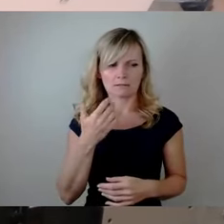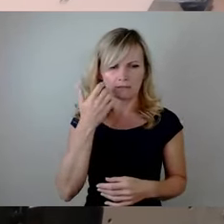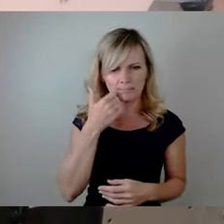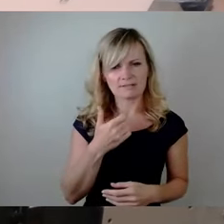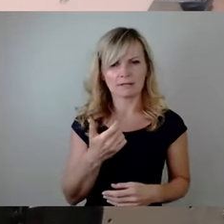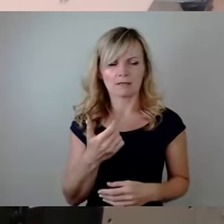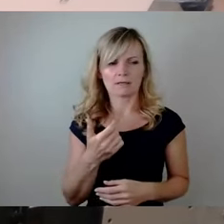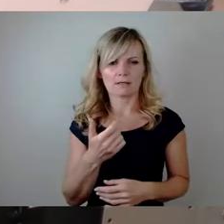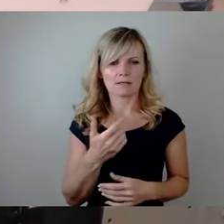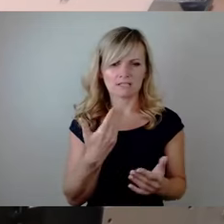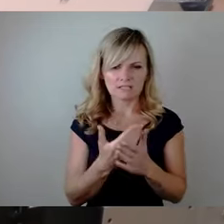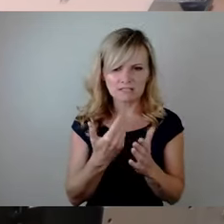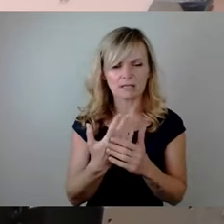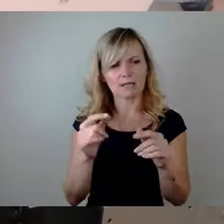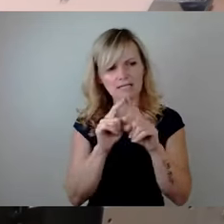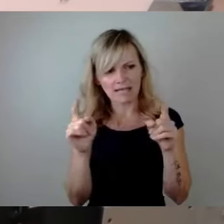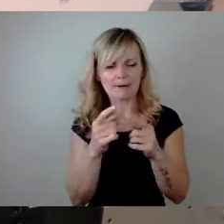sich dann mit dieser Materie befassen.